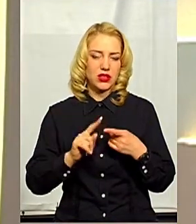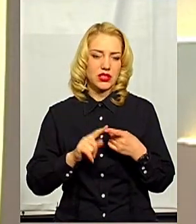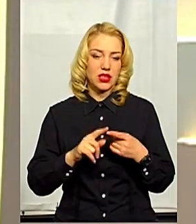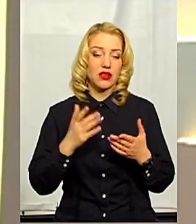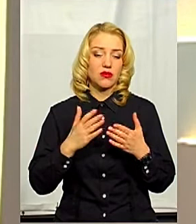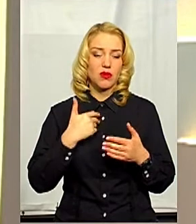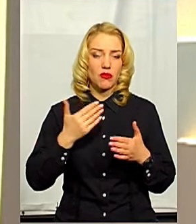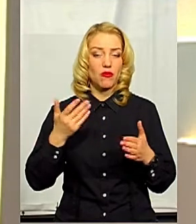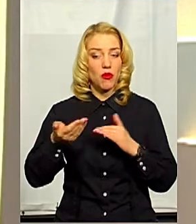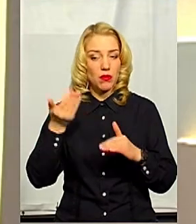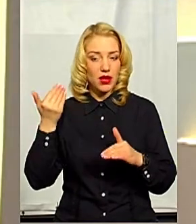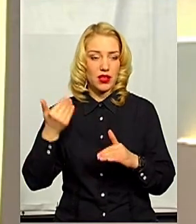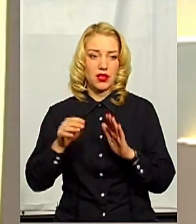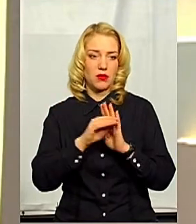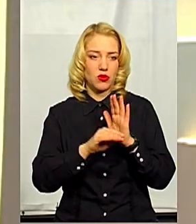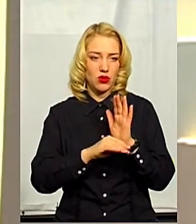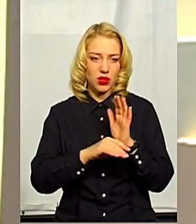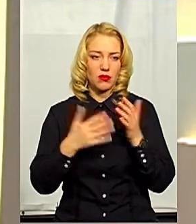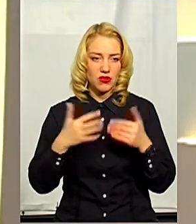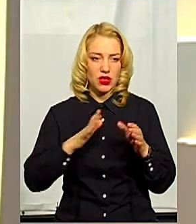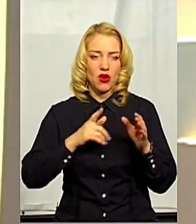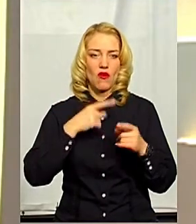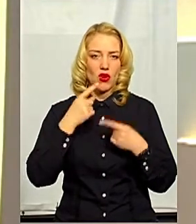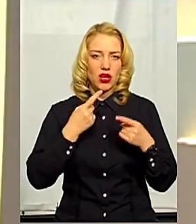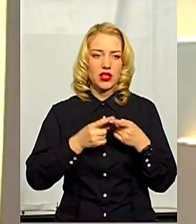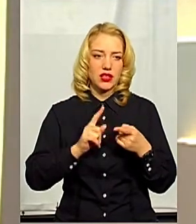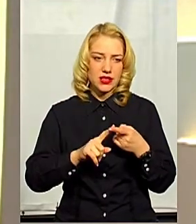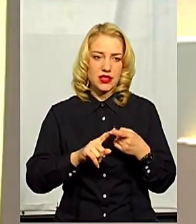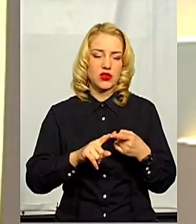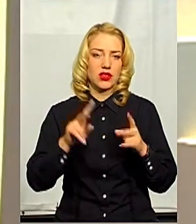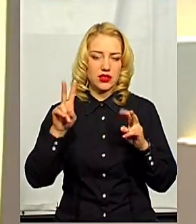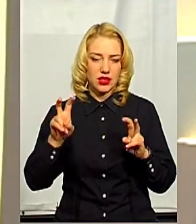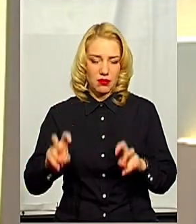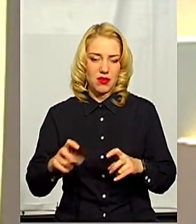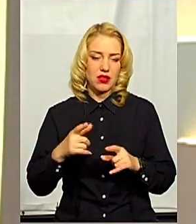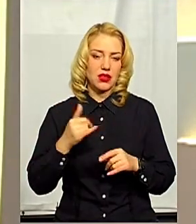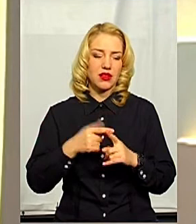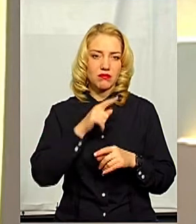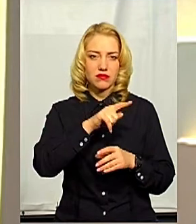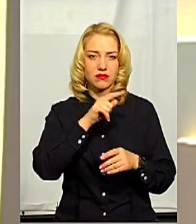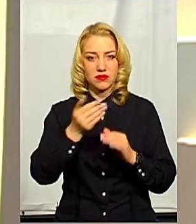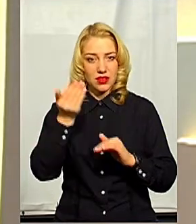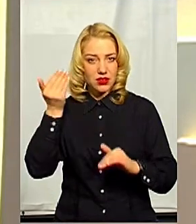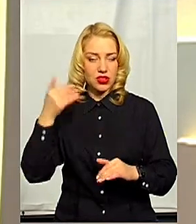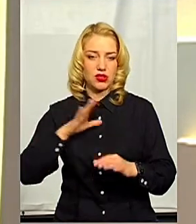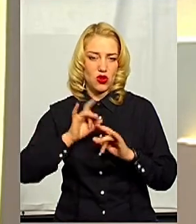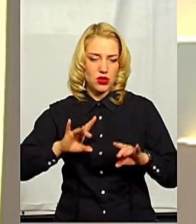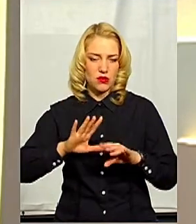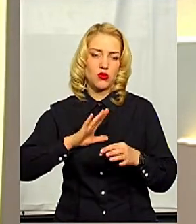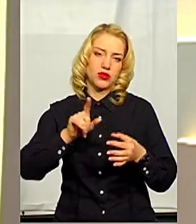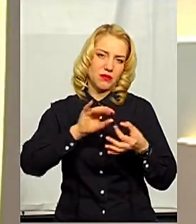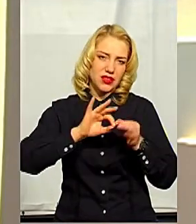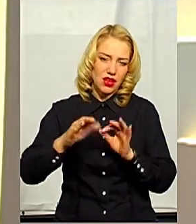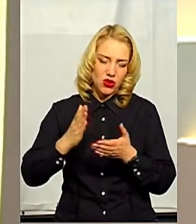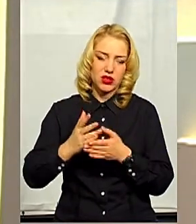якщо вам цікаво, ви можете попередні програми подивитися, і там детальніше є про алгоритми, і ви будете розуміти, яким чином мають